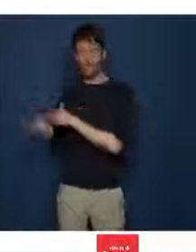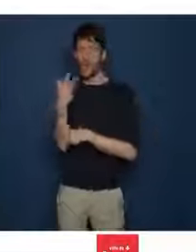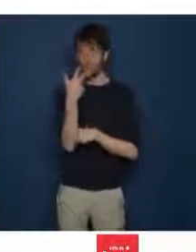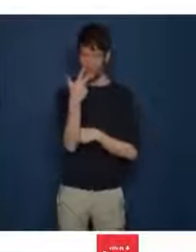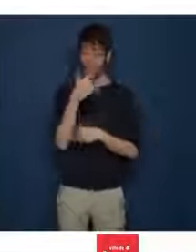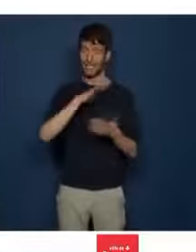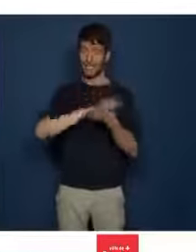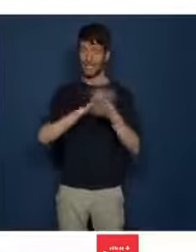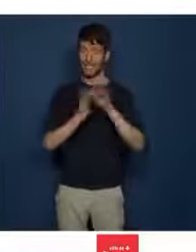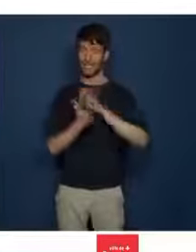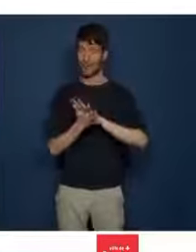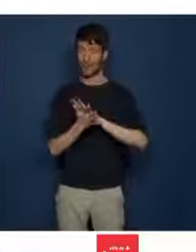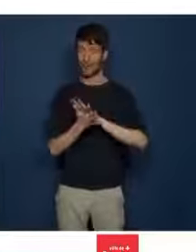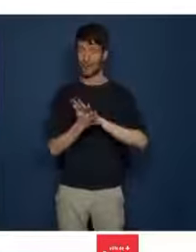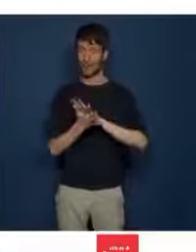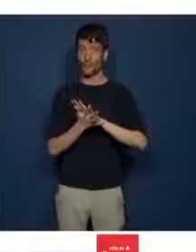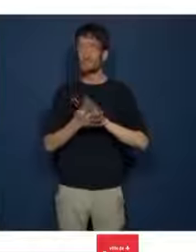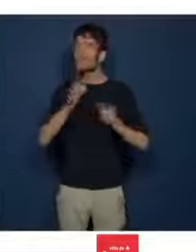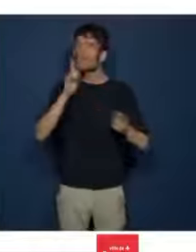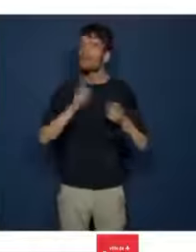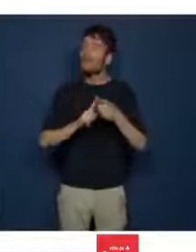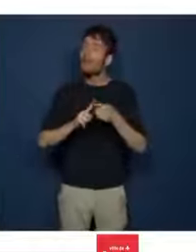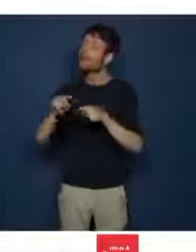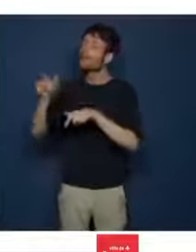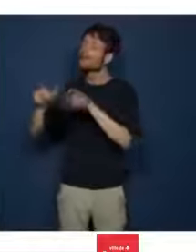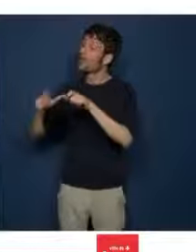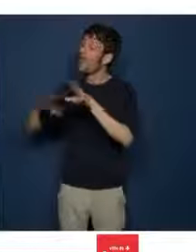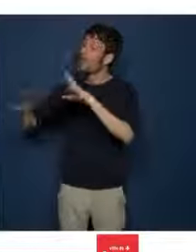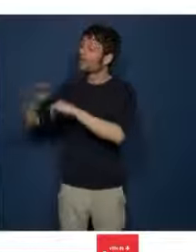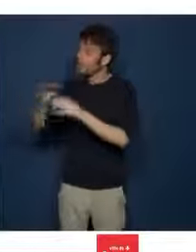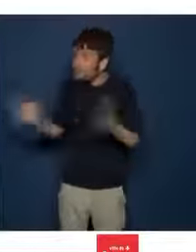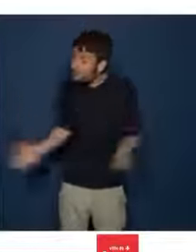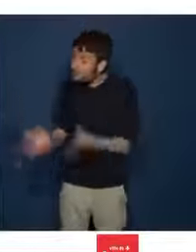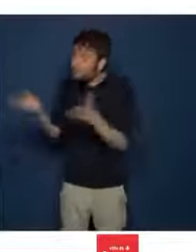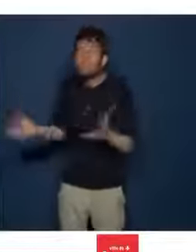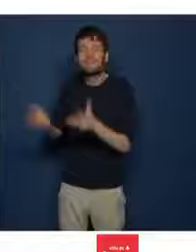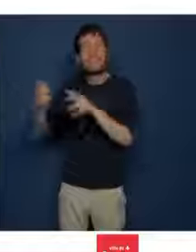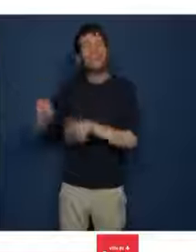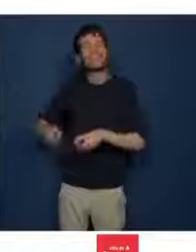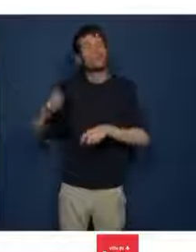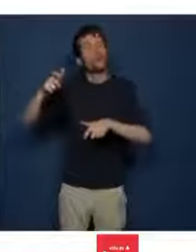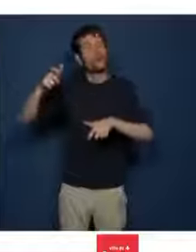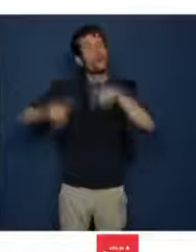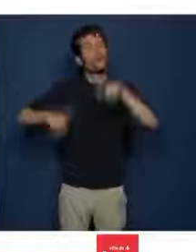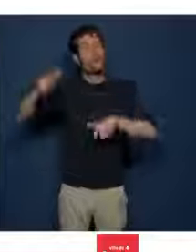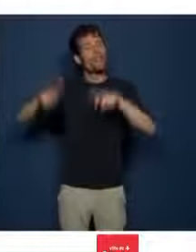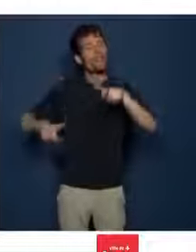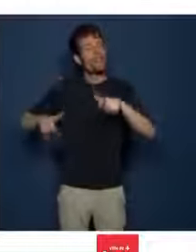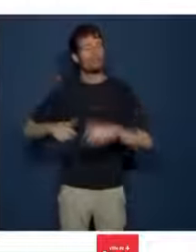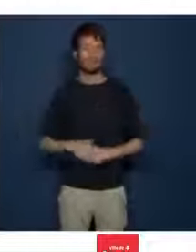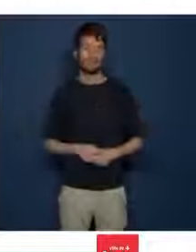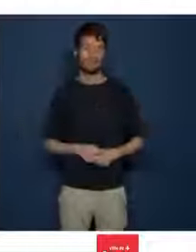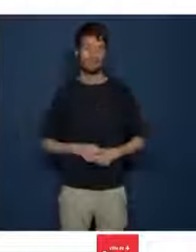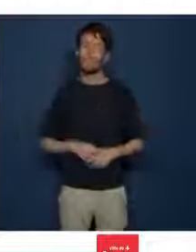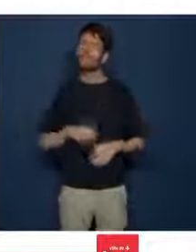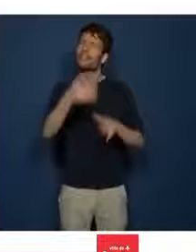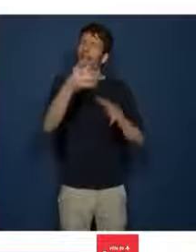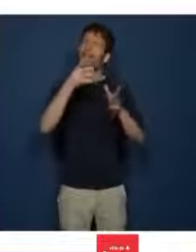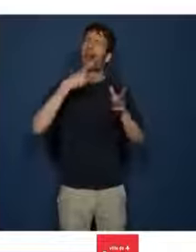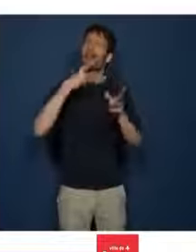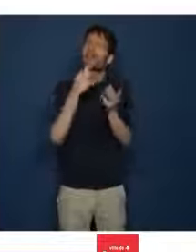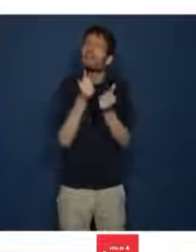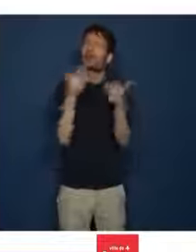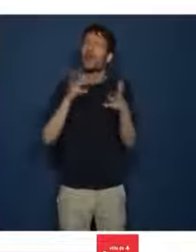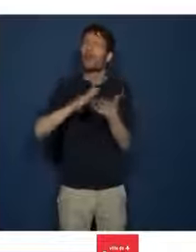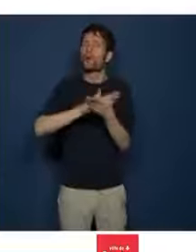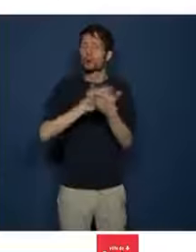'implication des habitants dans des projets d'agriculture urbaine. Vous y faites référence à divers projets que vous qualifiez d'innovants et d